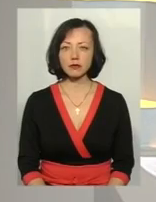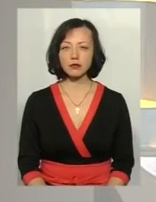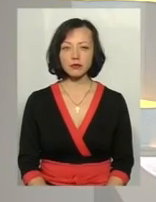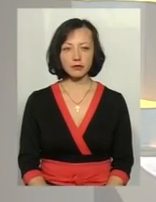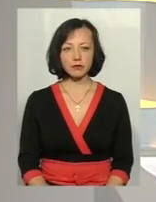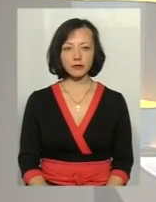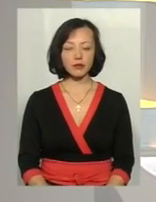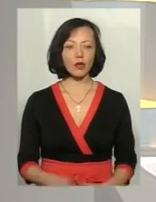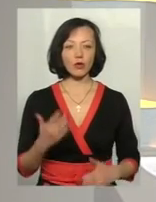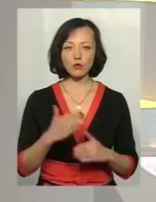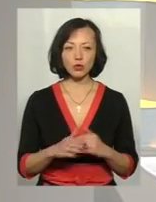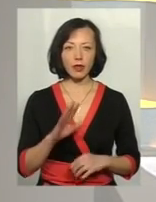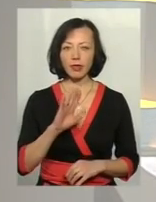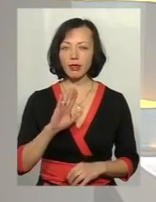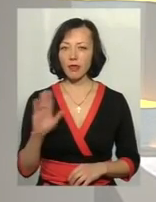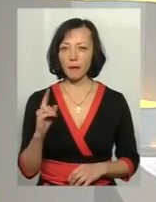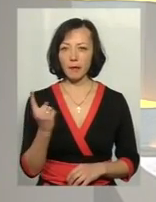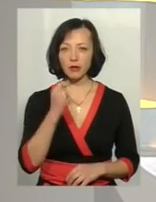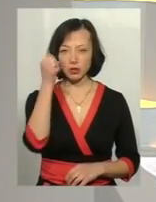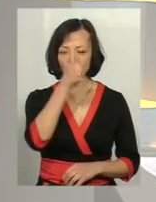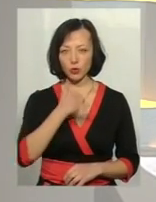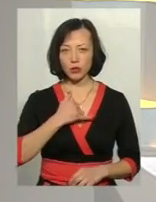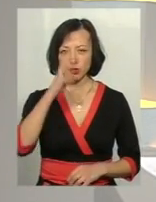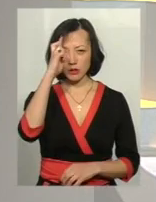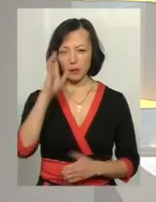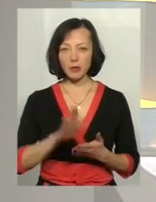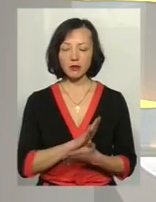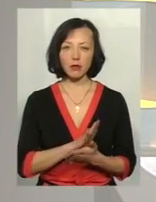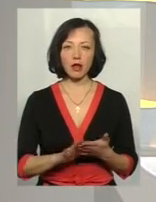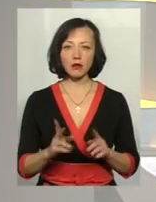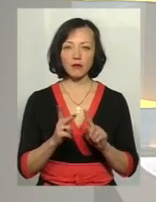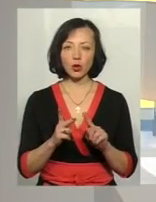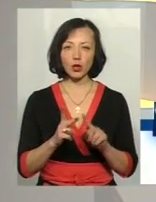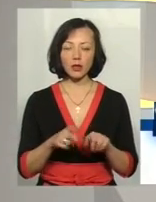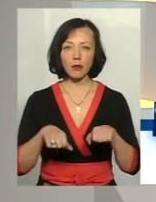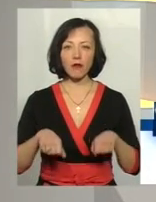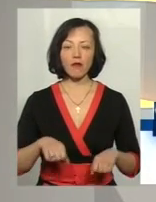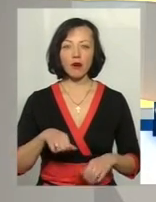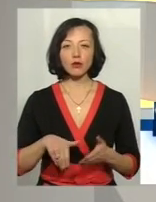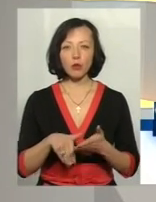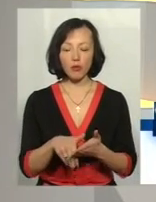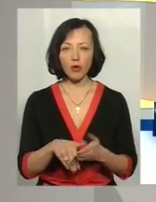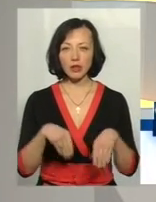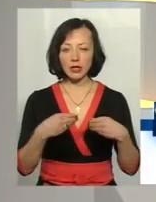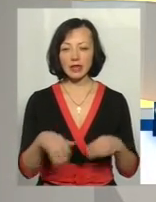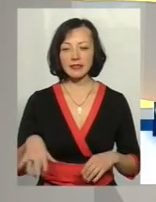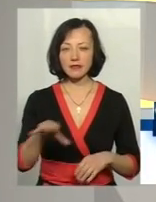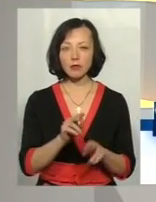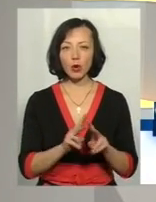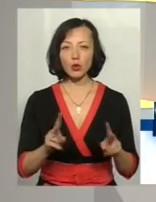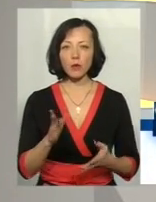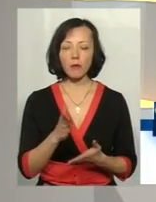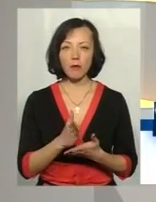Уже не перший рік в нашій державі безоплатна вторинна правова допомога надається всім, хто